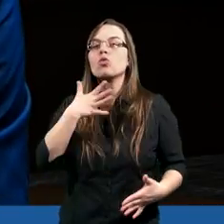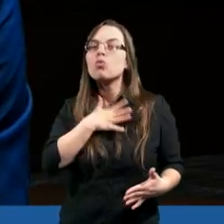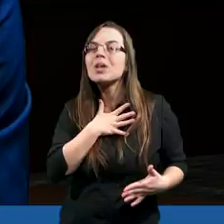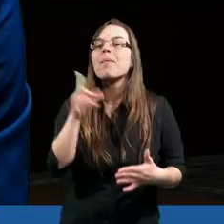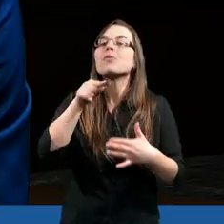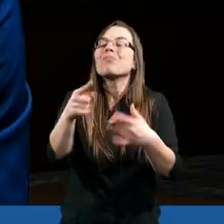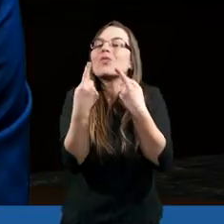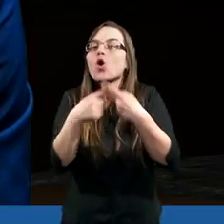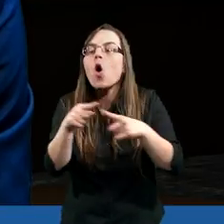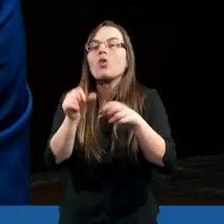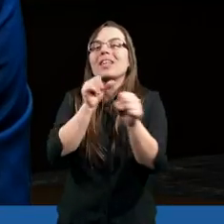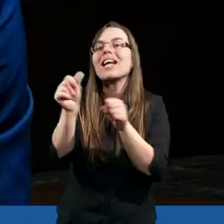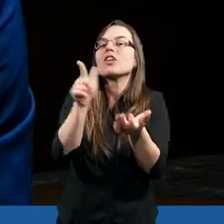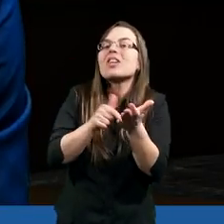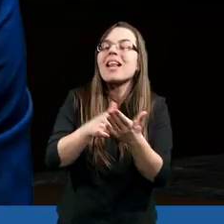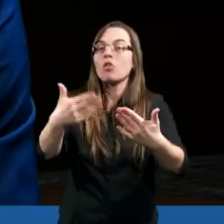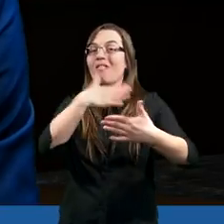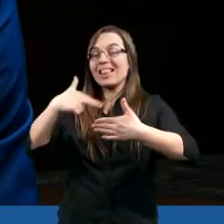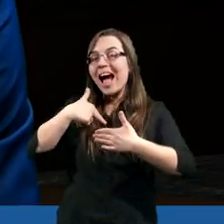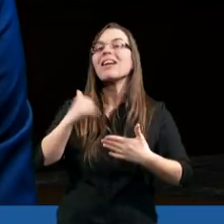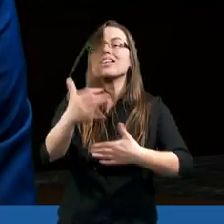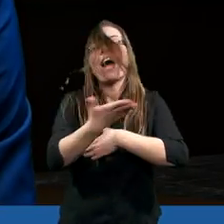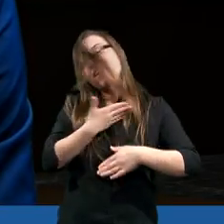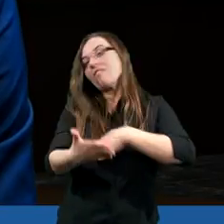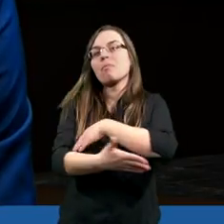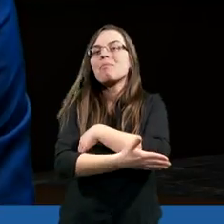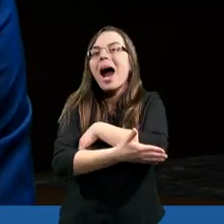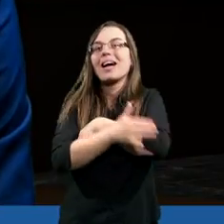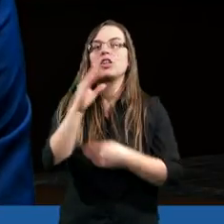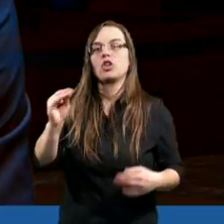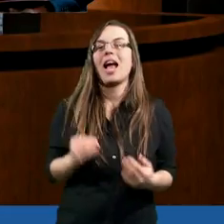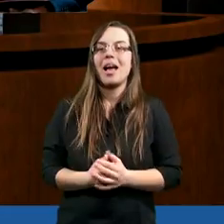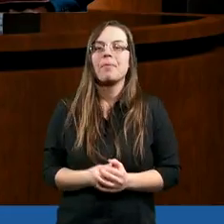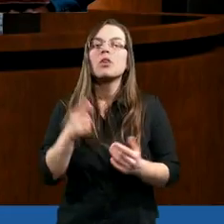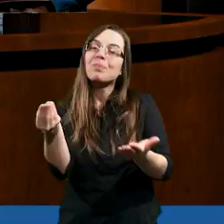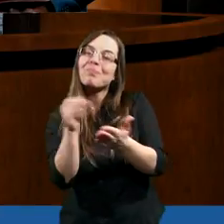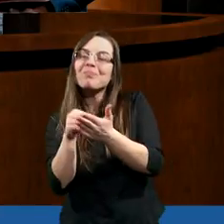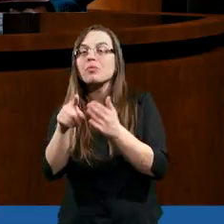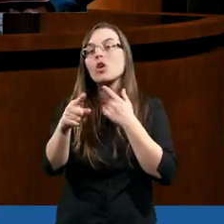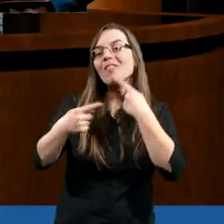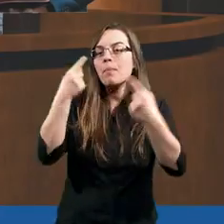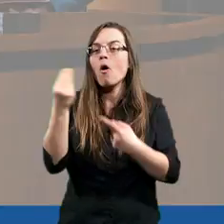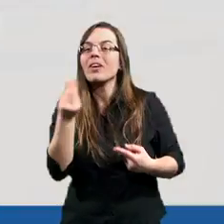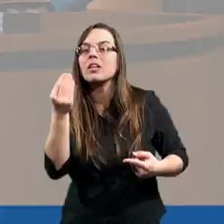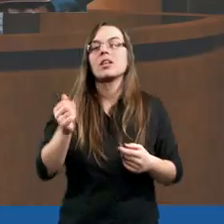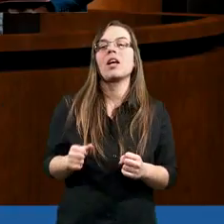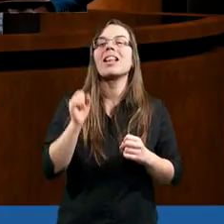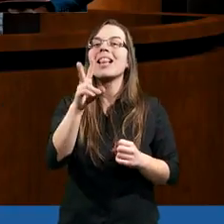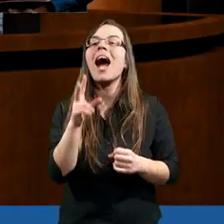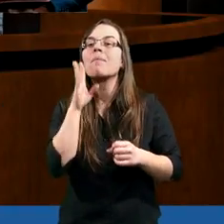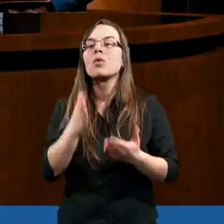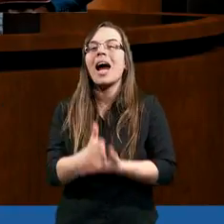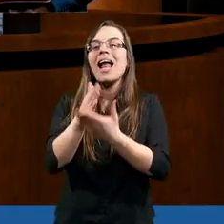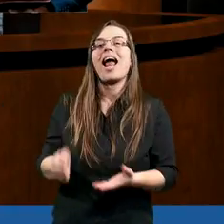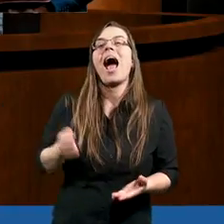gorzej, wtedy Kościół jest tą pomocą, tym wsparciem. To ja bym dodał jeszcze do tych wypowiedzi taką